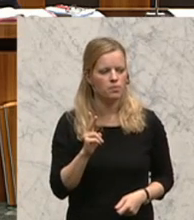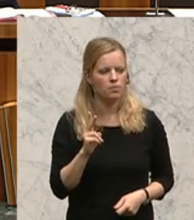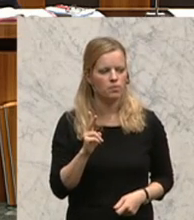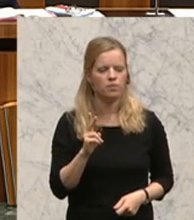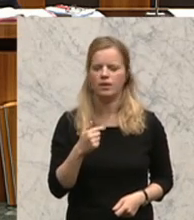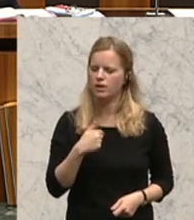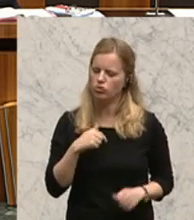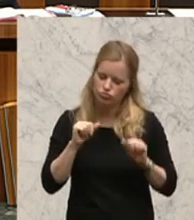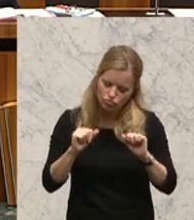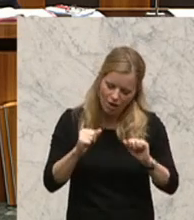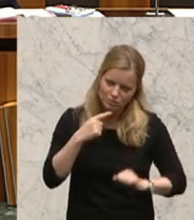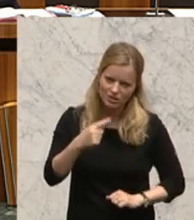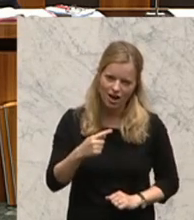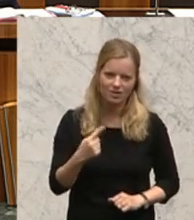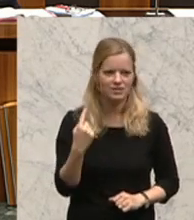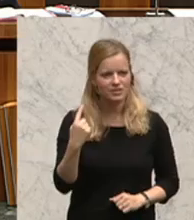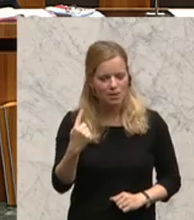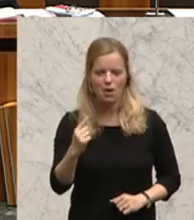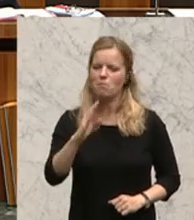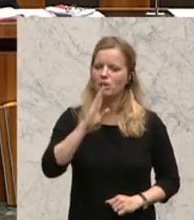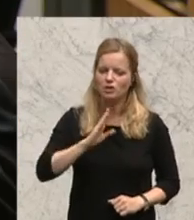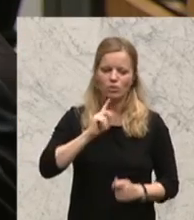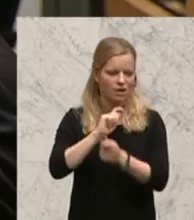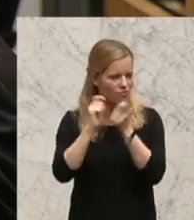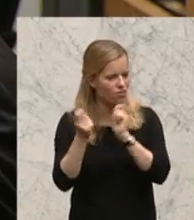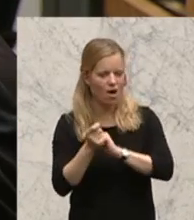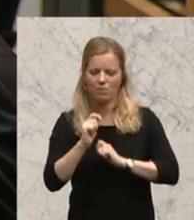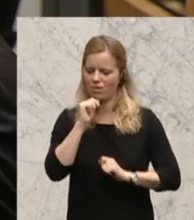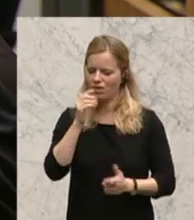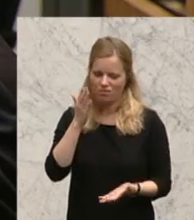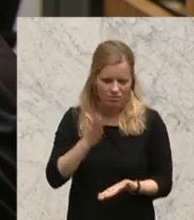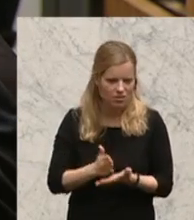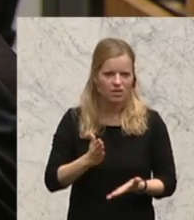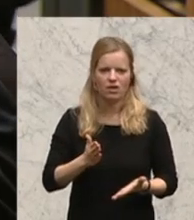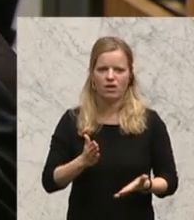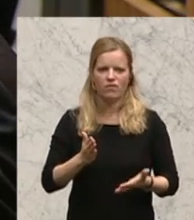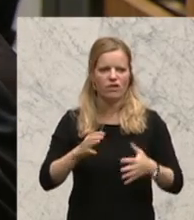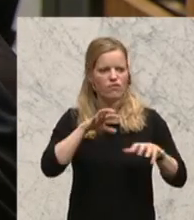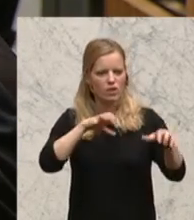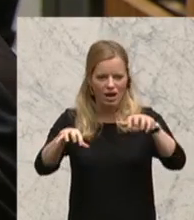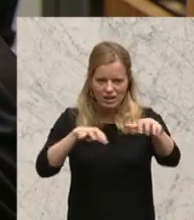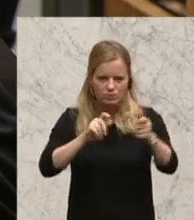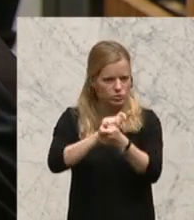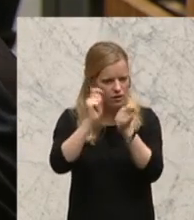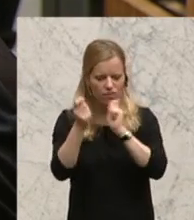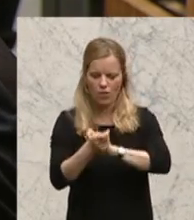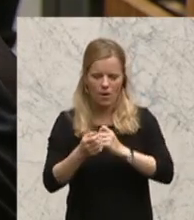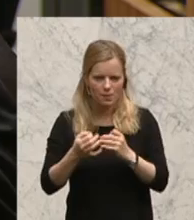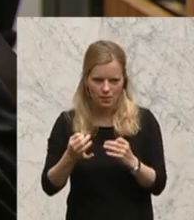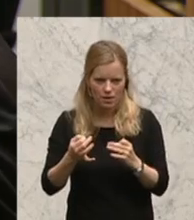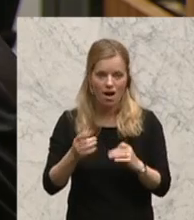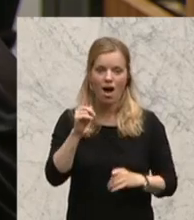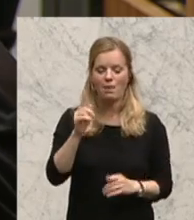nicht Entschlossenheit haben für Pensionsreform, für Gesundheitsreform, für Föderalismusreform etc. Aber Sie können im Kleinen auch vieles machen,